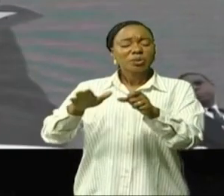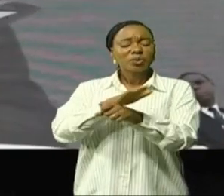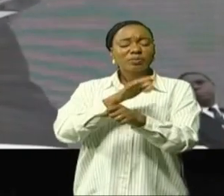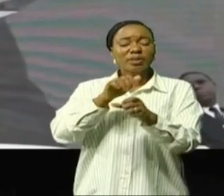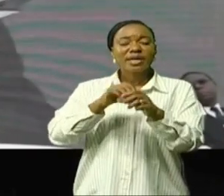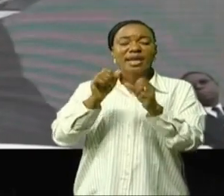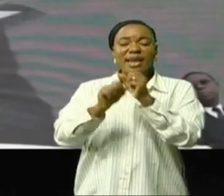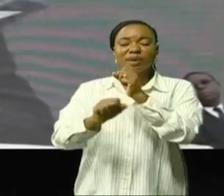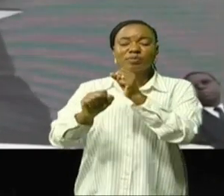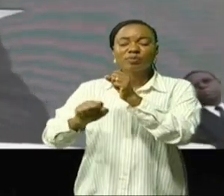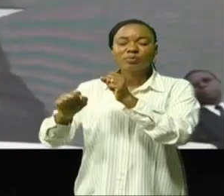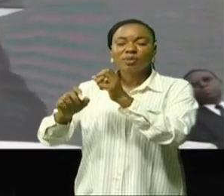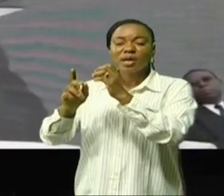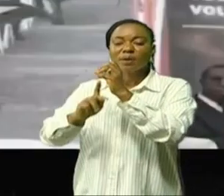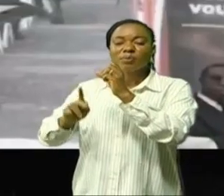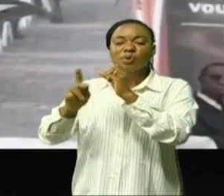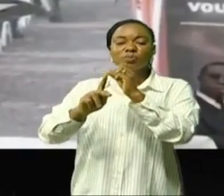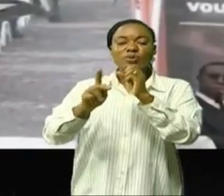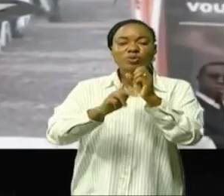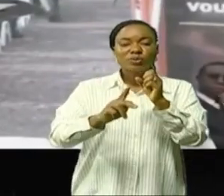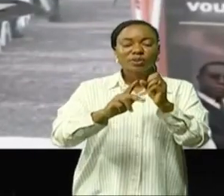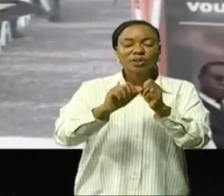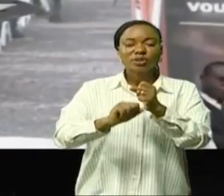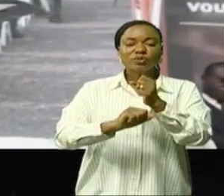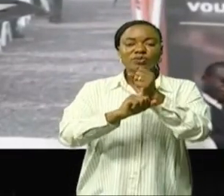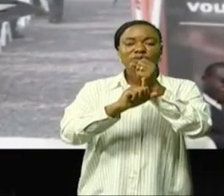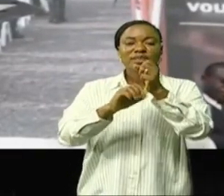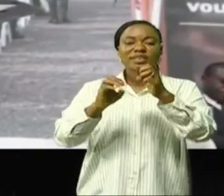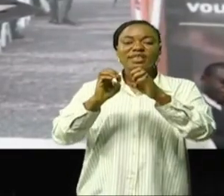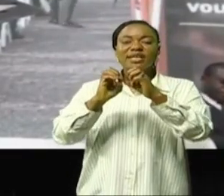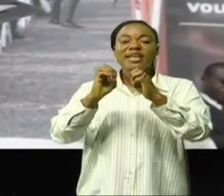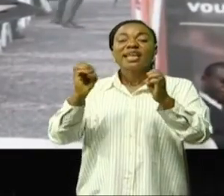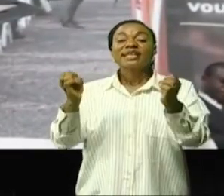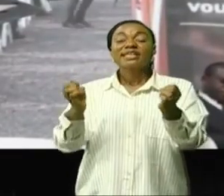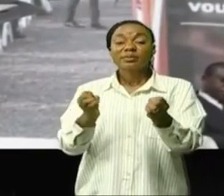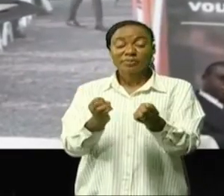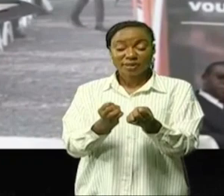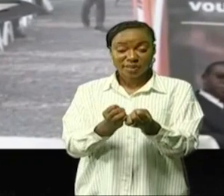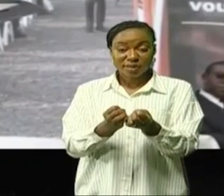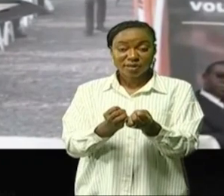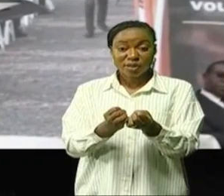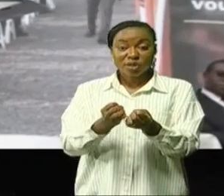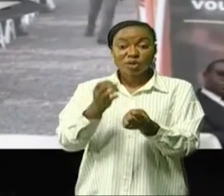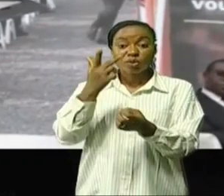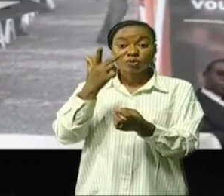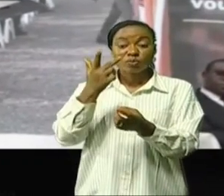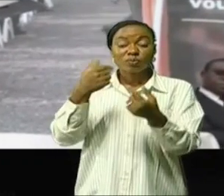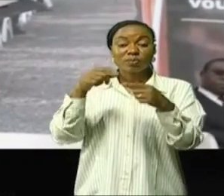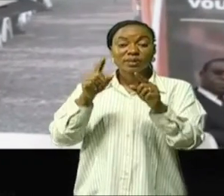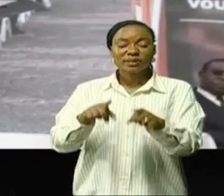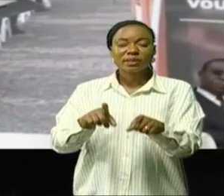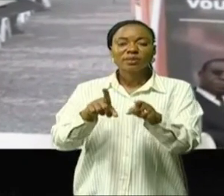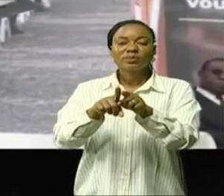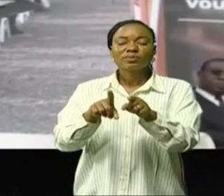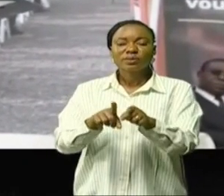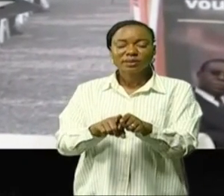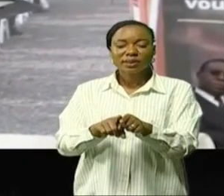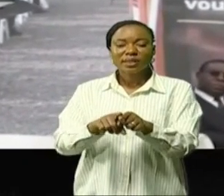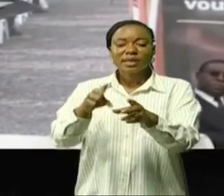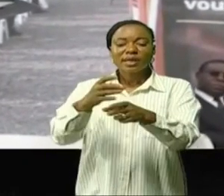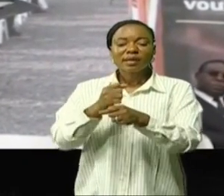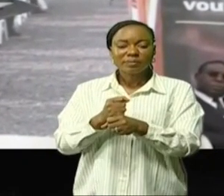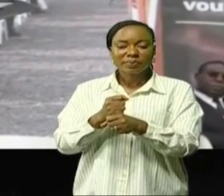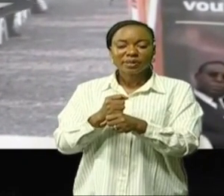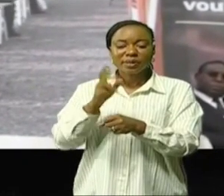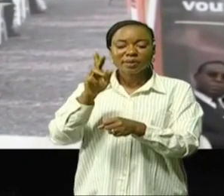promotion et le soutien de l'entrepreneuriat c'est également une fierté parce qu'à moins de 3 ans de mise en oeuvre le Banque mondiale a réussi à